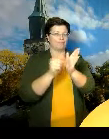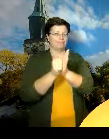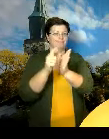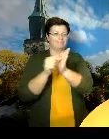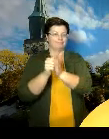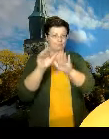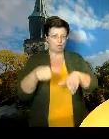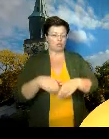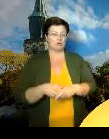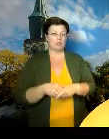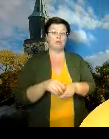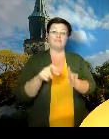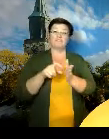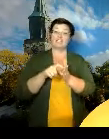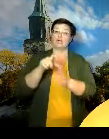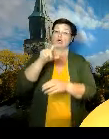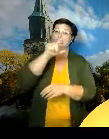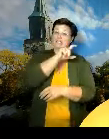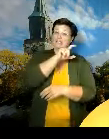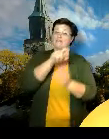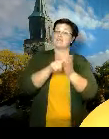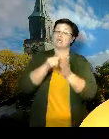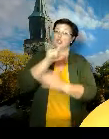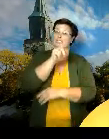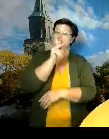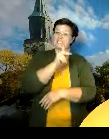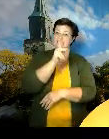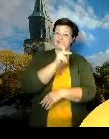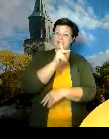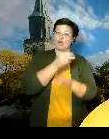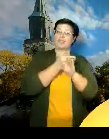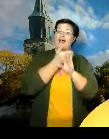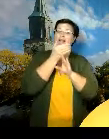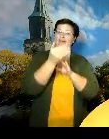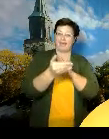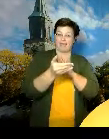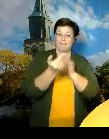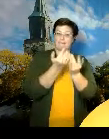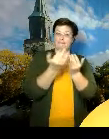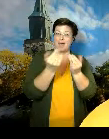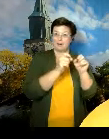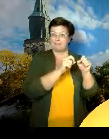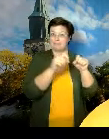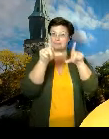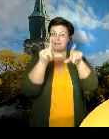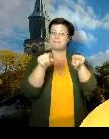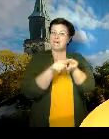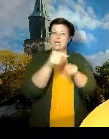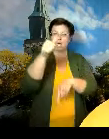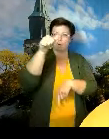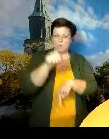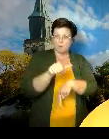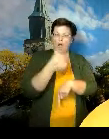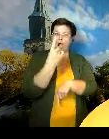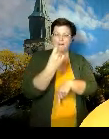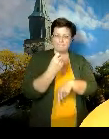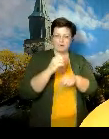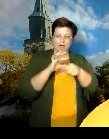takaisesta, eli viime viikon keskiviikosta alkaen nousua on siis yhteensä tuo melkein 90 tartuntaa.